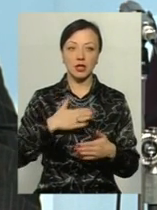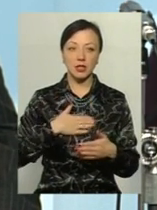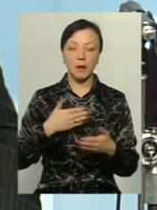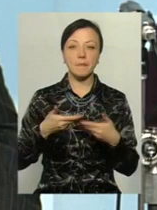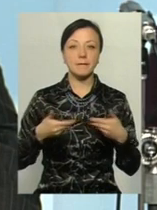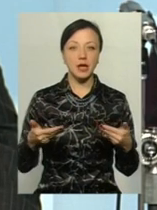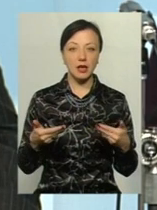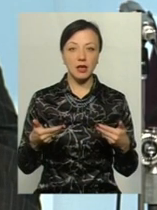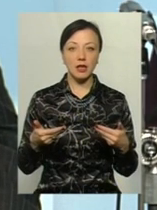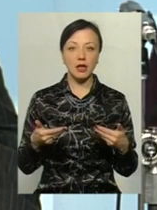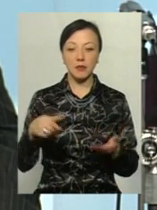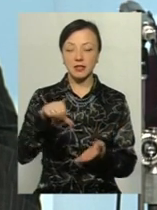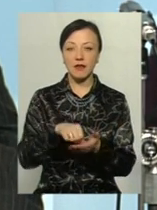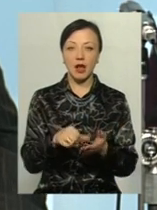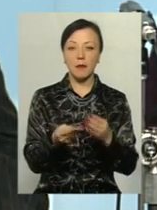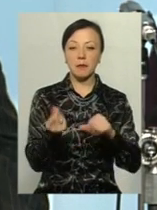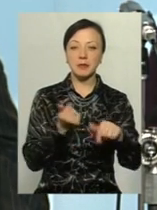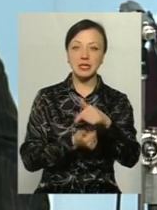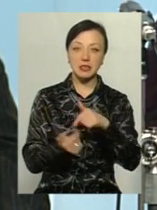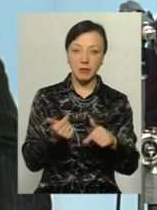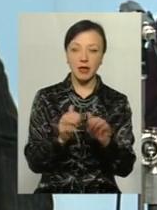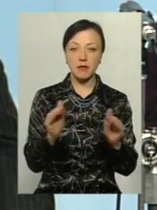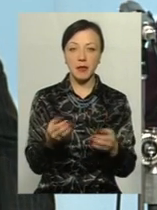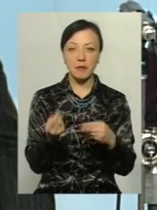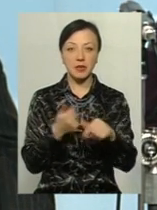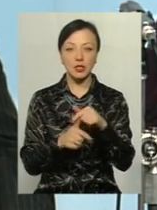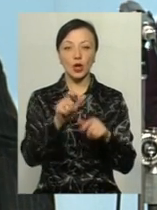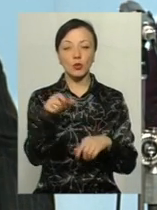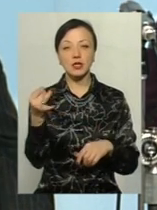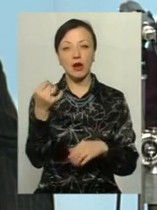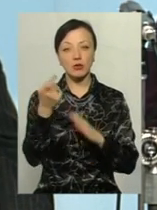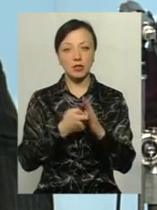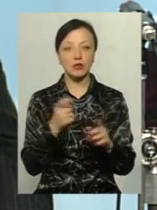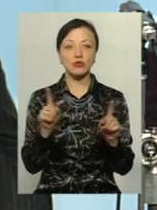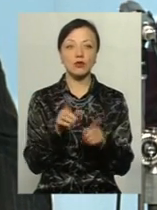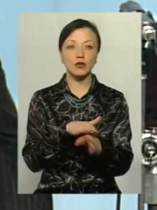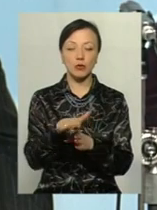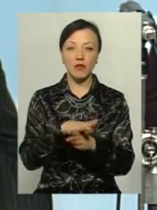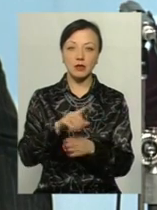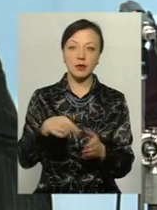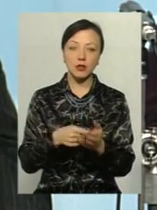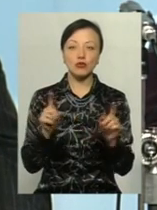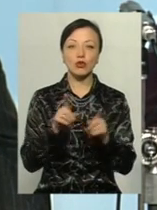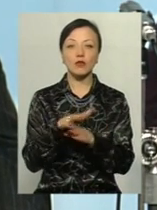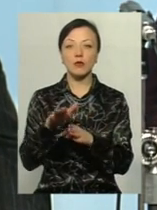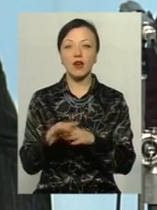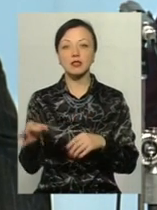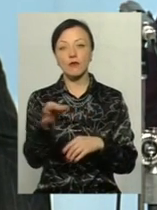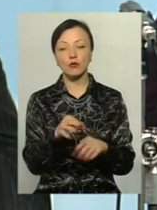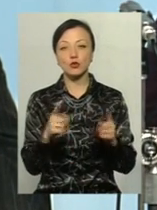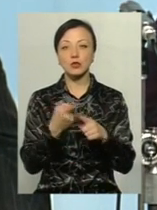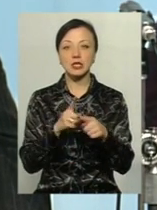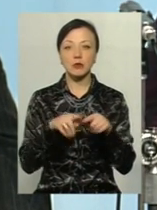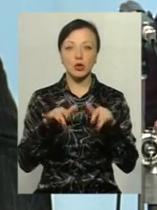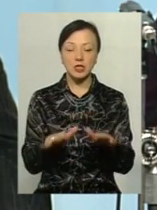представляємо приватних підприємців, малий бізнес, і людям досить цікаво знати, що відбувається в місті, що відбувається в області, чому